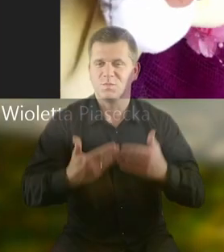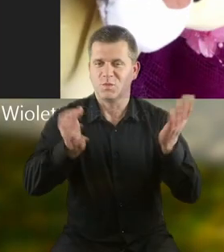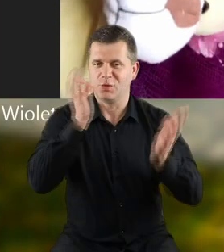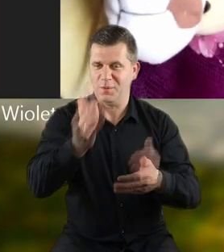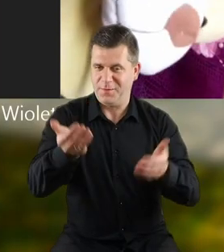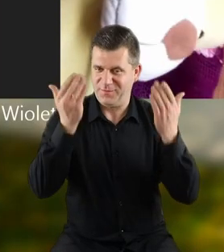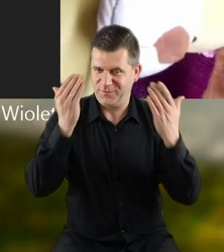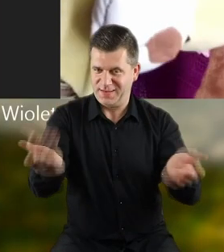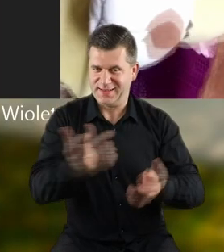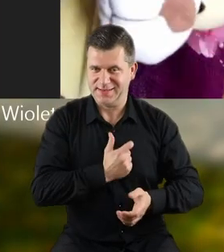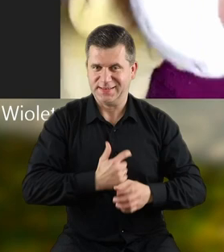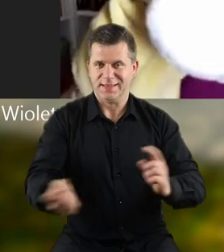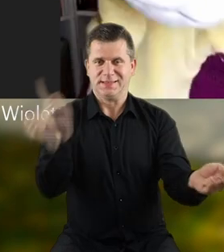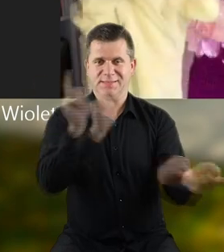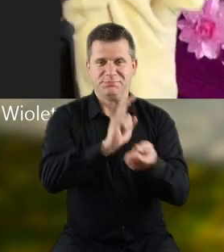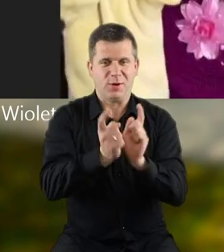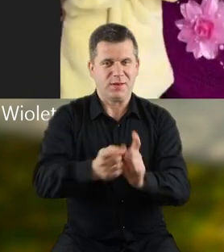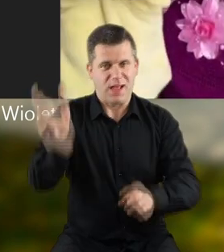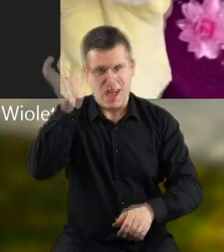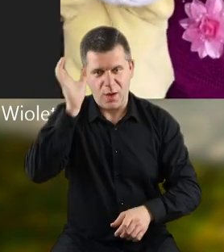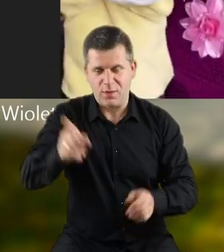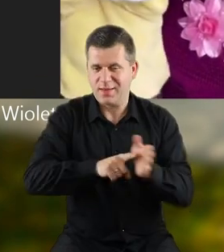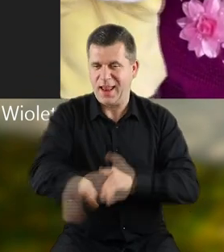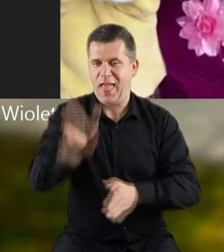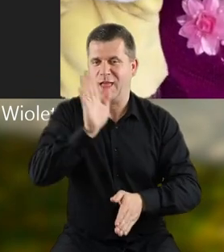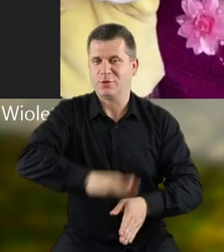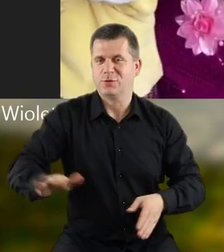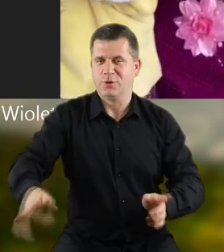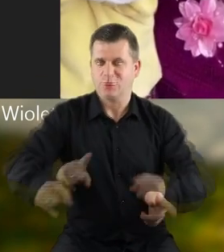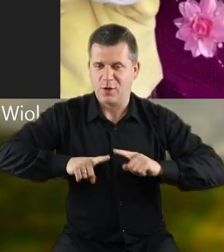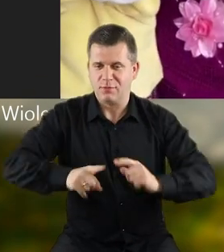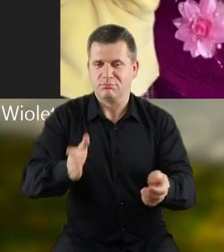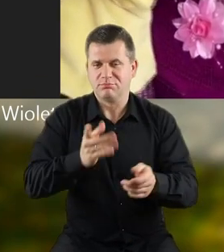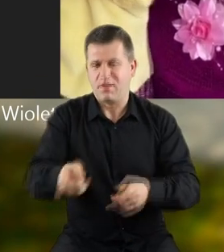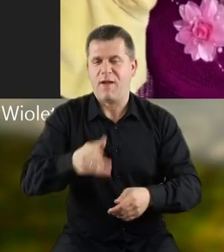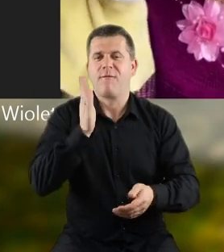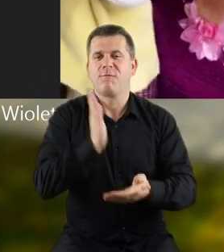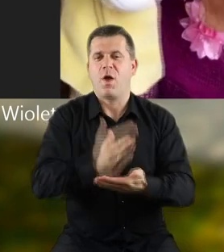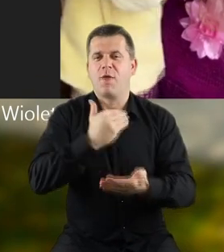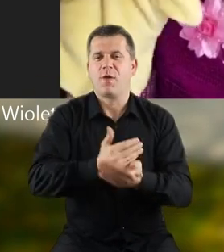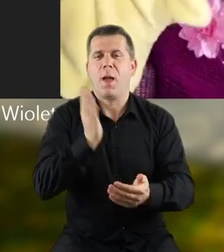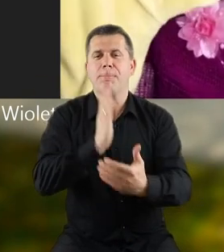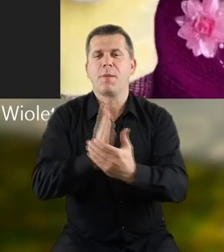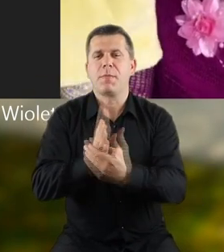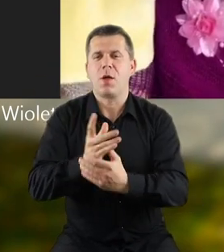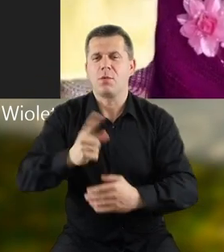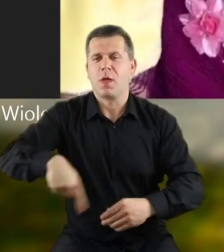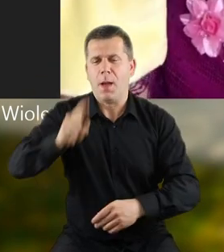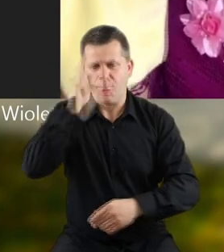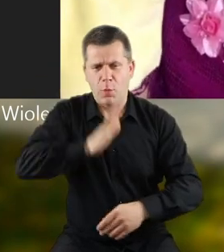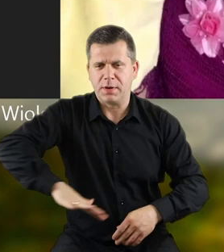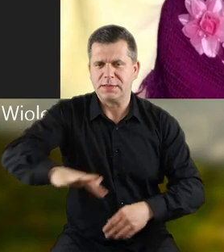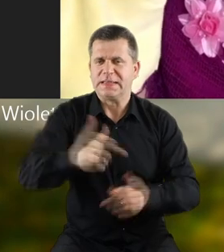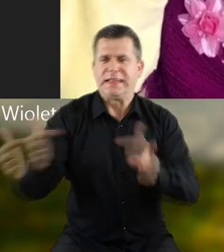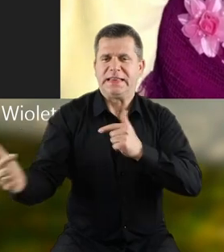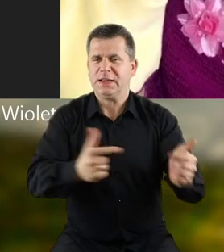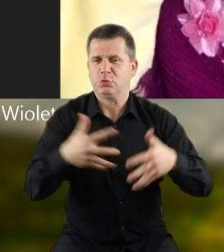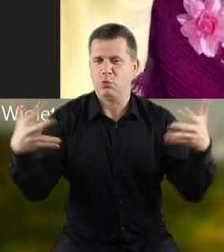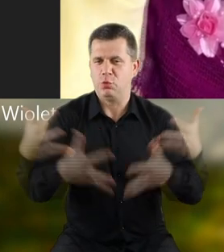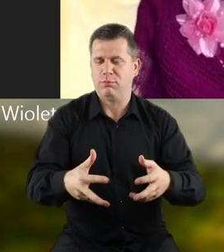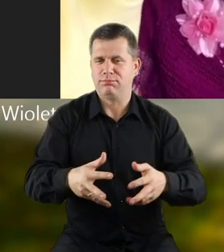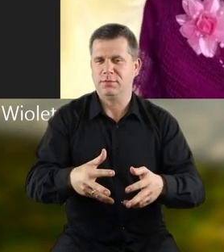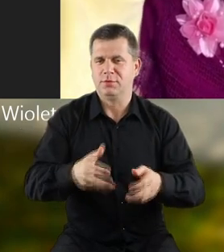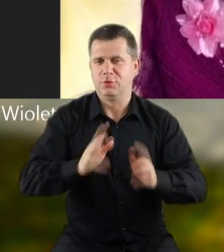Dzień dobry, witam serdecznie na spotkaniu autorskim dla dzieci zorganizowanym przez Wojewódzką Bibliotekę Publiczną w ramach programu